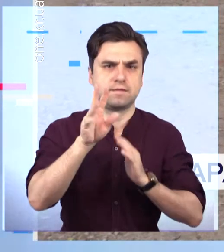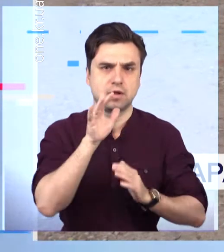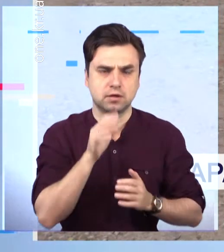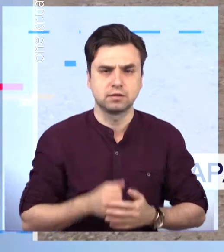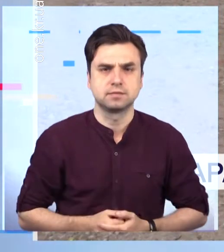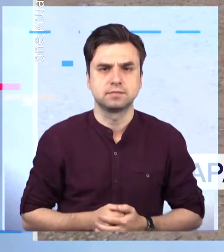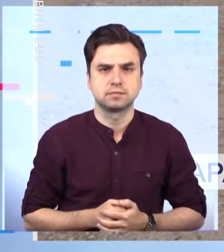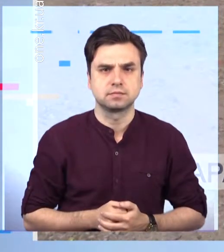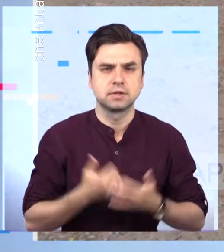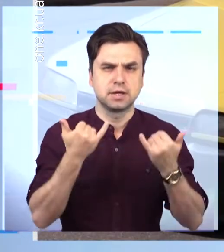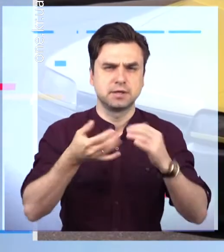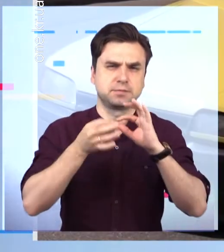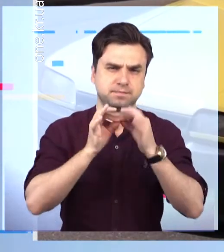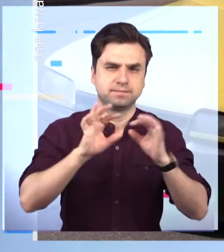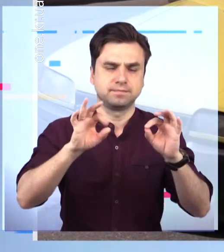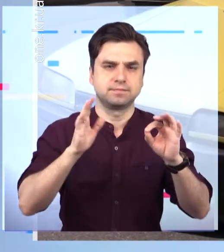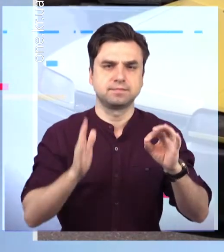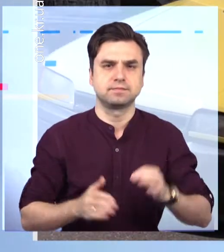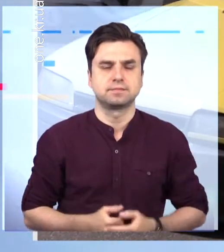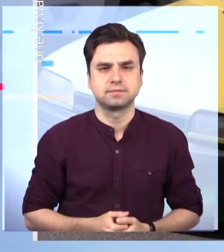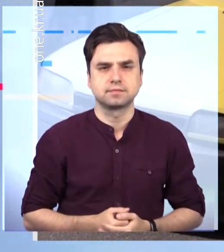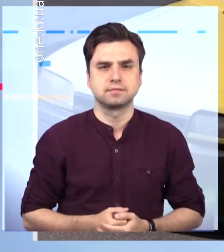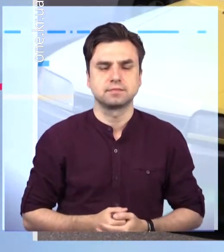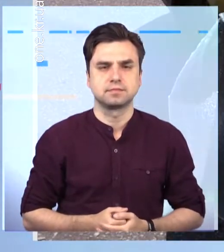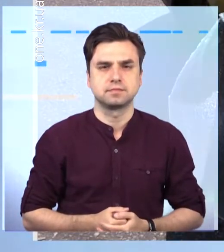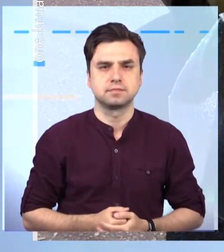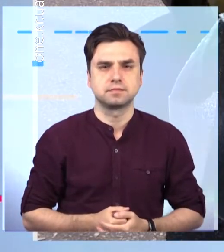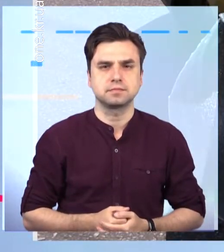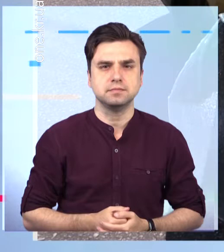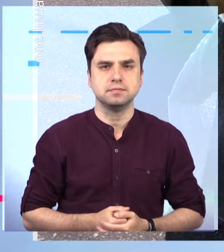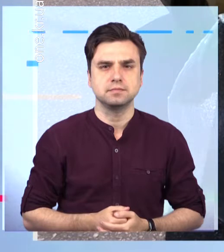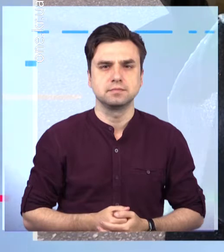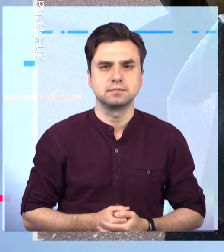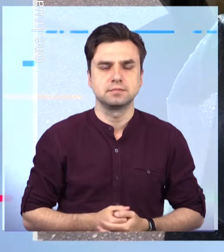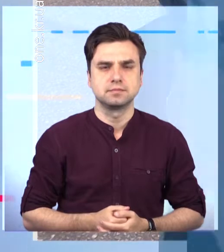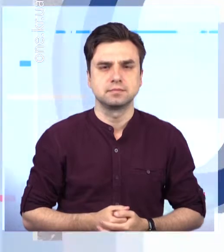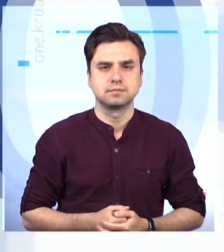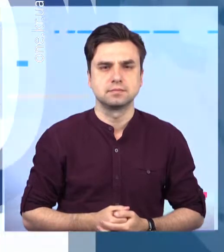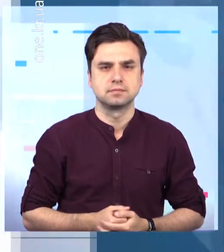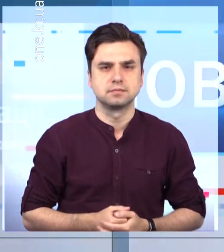приймали участь. Детальніше про ці та інші новини сьогодні у випуску.